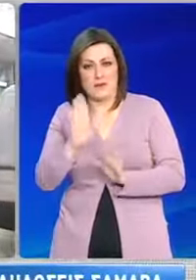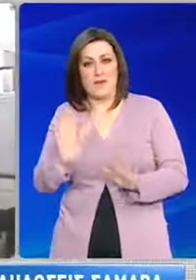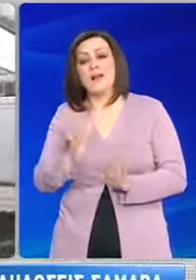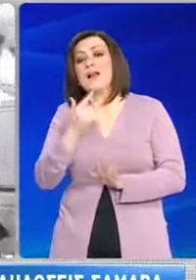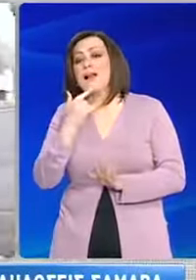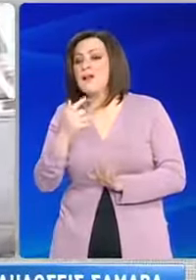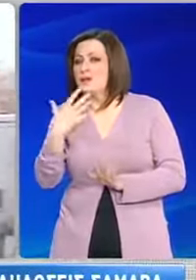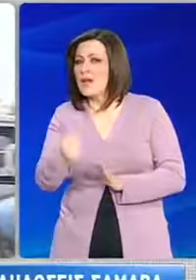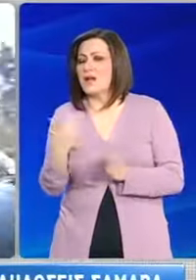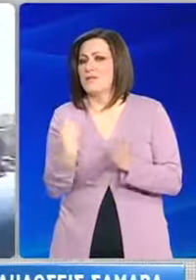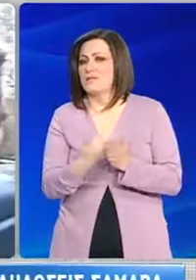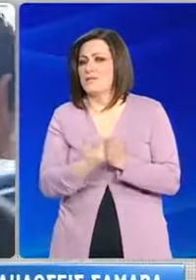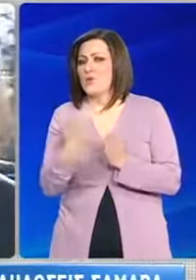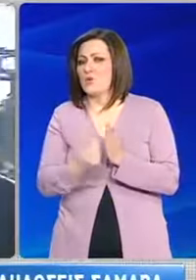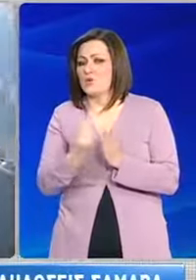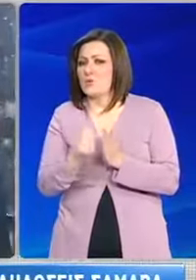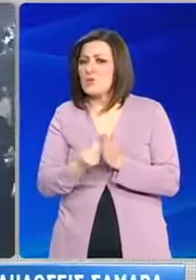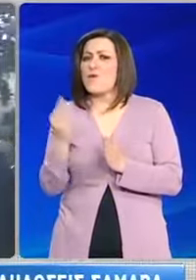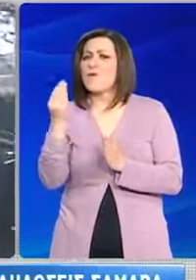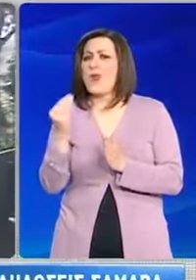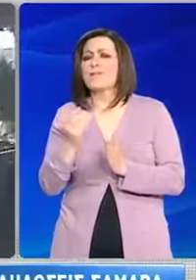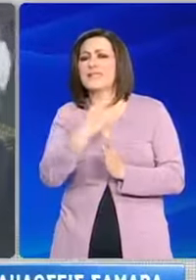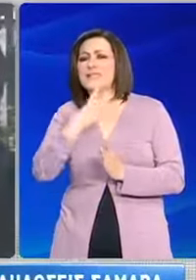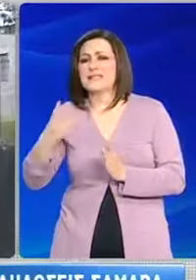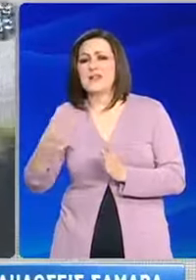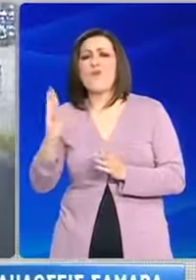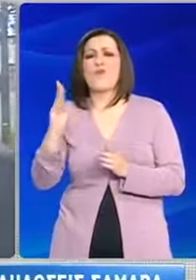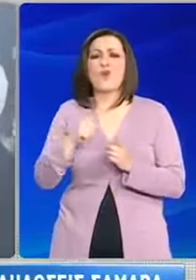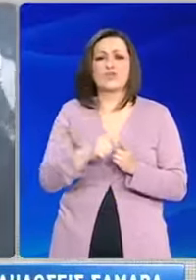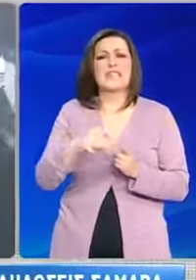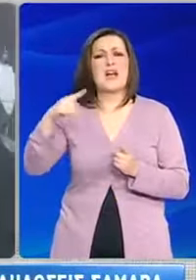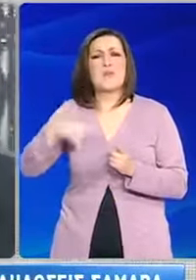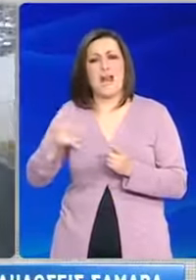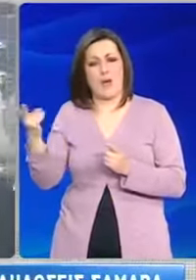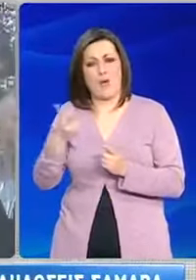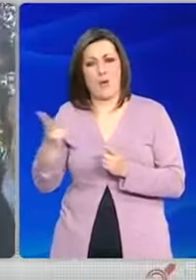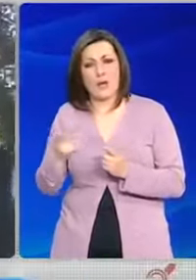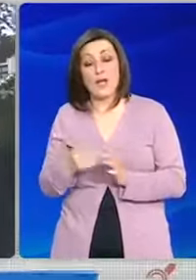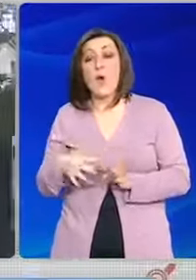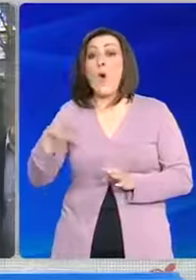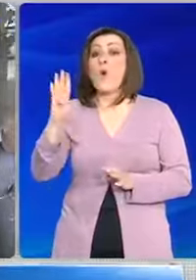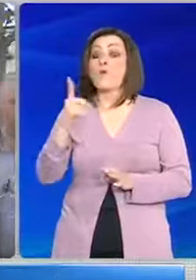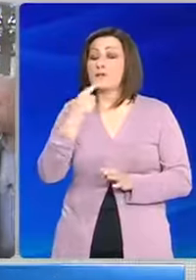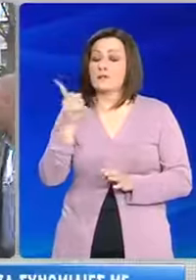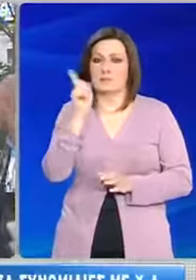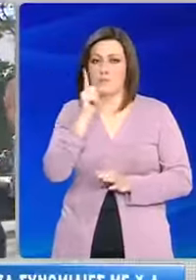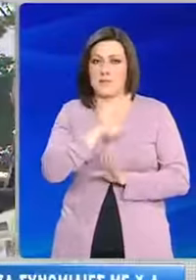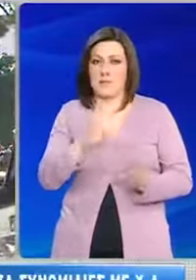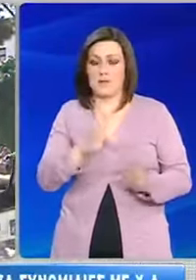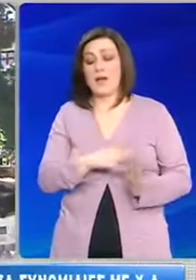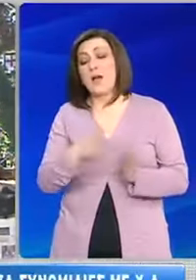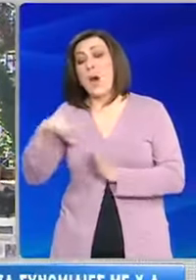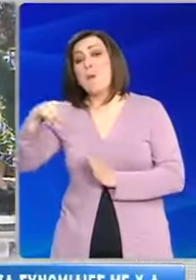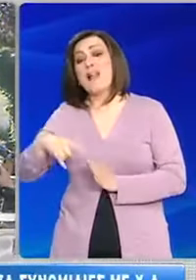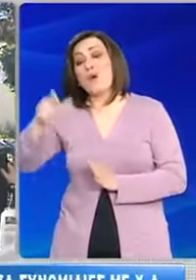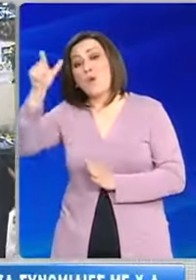ηχογραφημένων συνομιλιών του με τους βουλευτές του ΣΥΡΙΖΑ, Βούρτσι και Παναγούλη, διέψευσε ο Νίκος Βούτσις. Ενώ ο Στάθης Παναγούλης